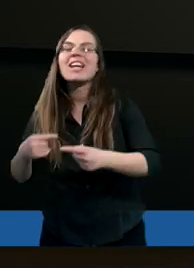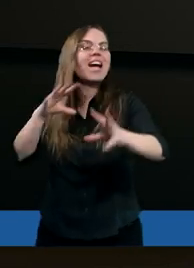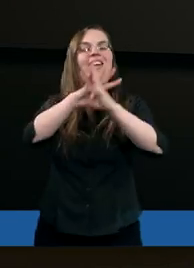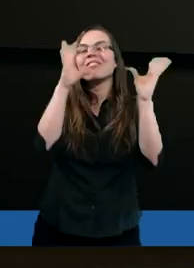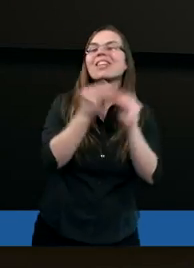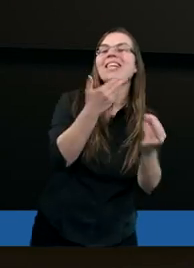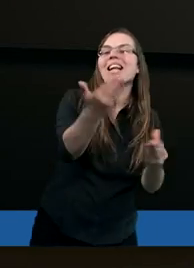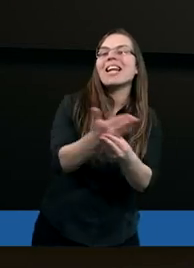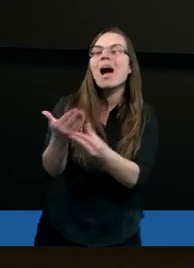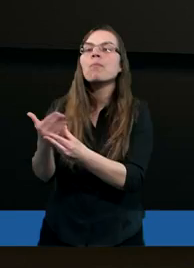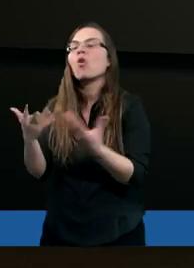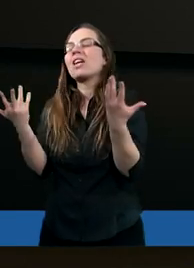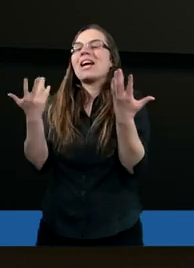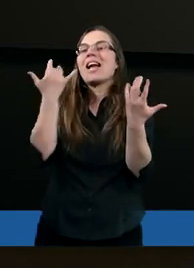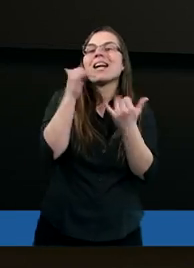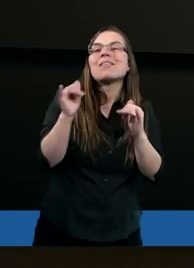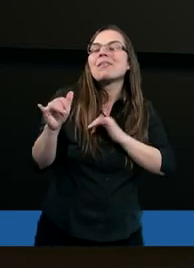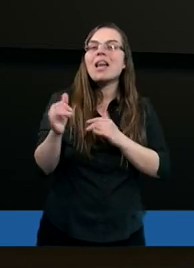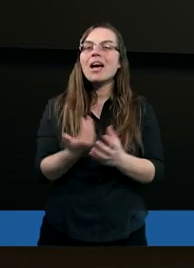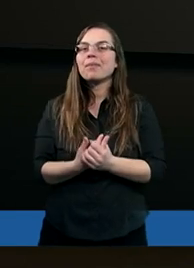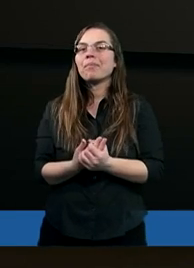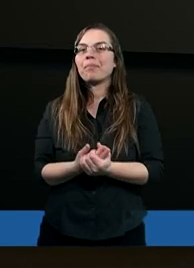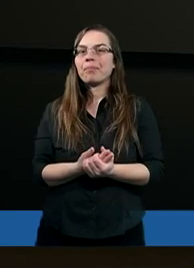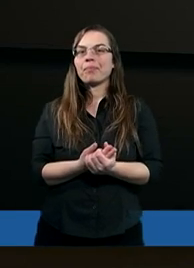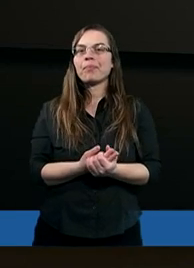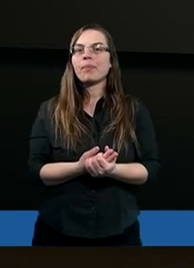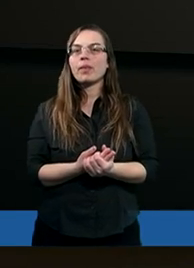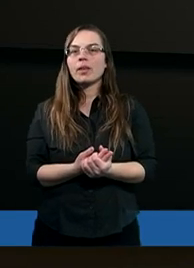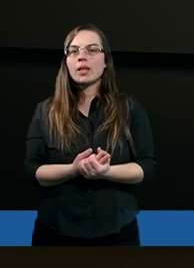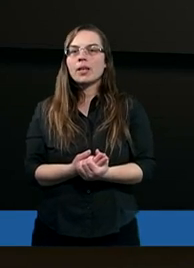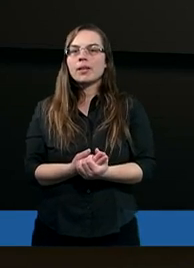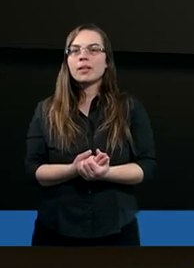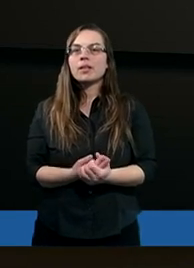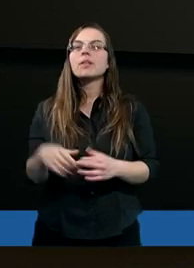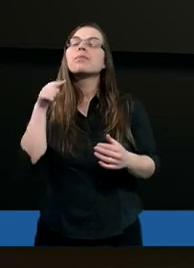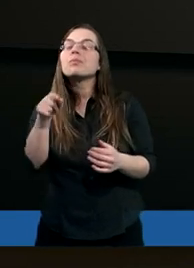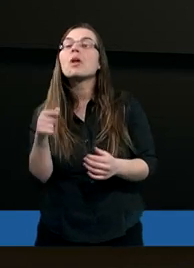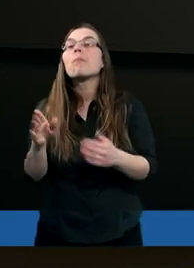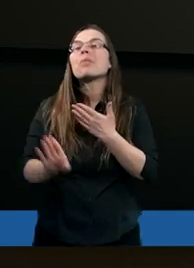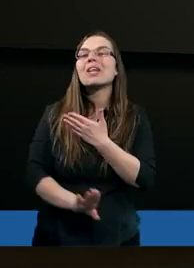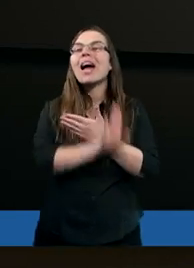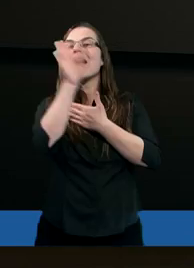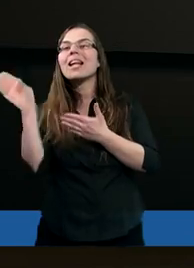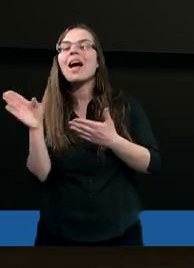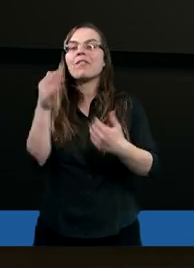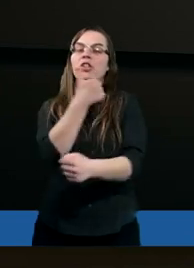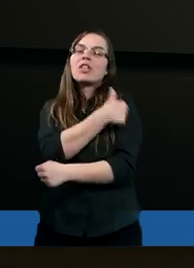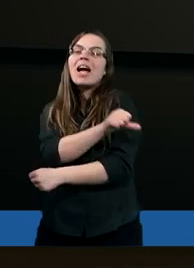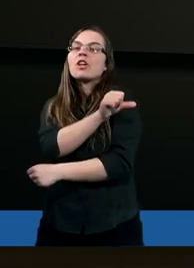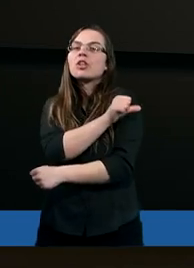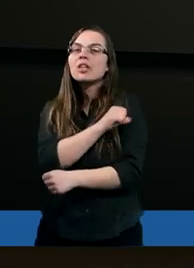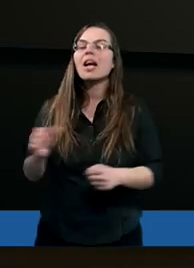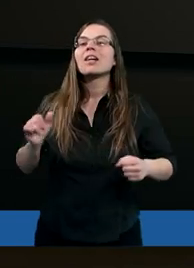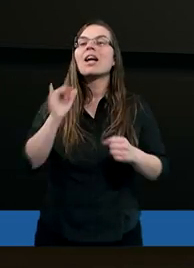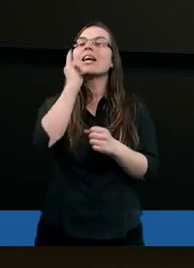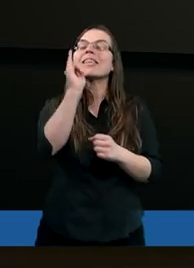wszystkie zaproszenia, przedstawia chrześcijanom